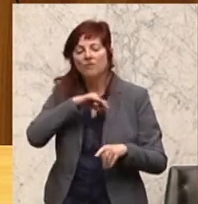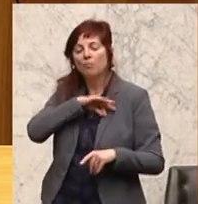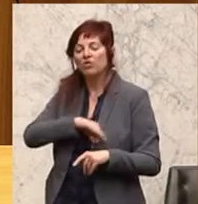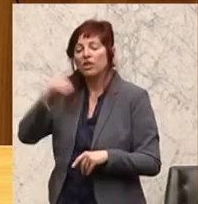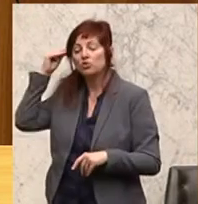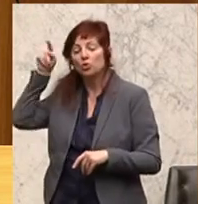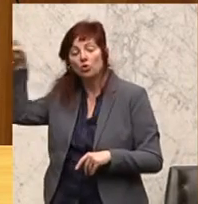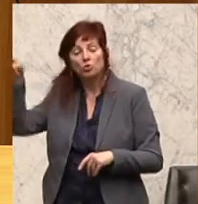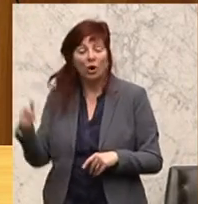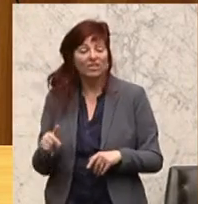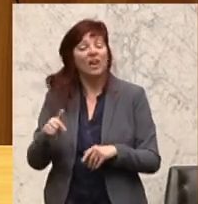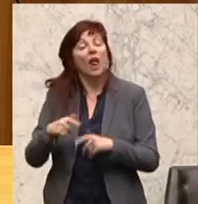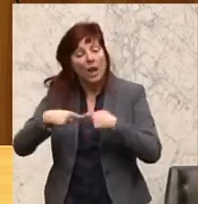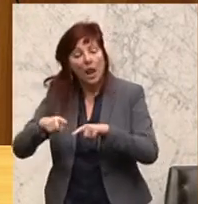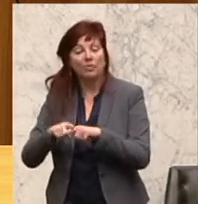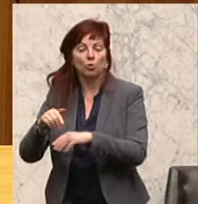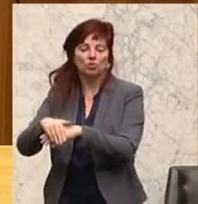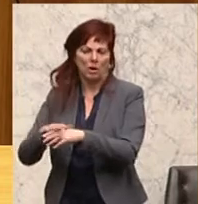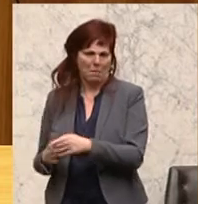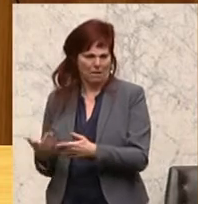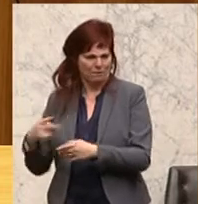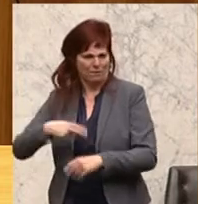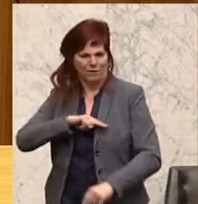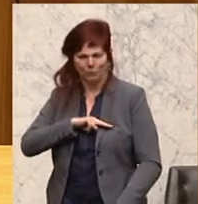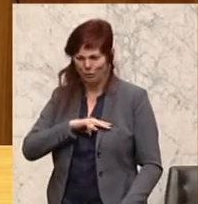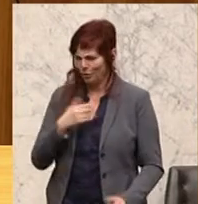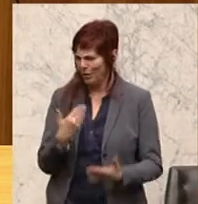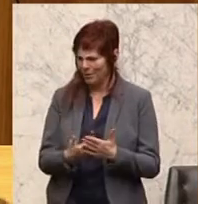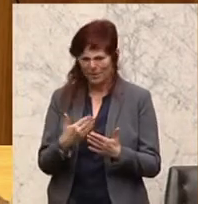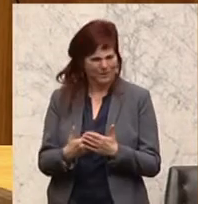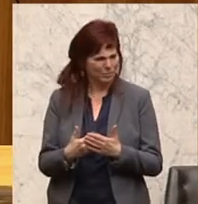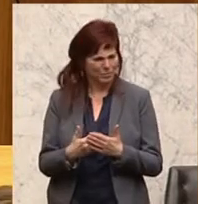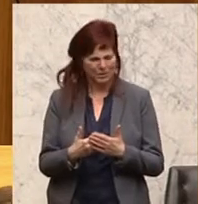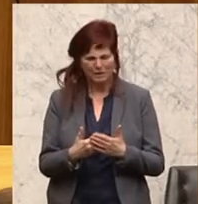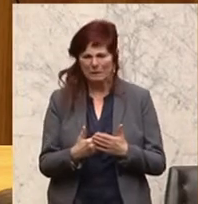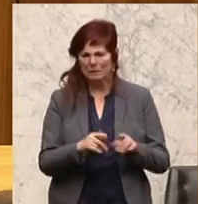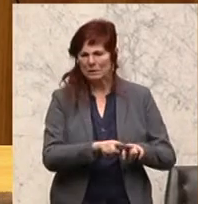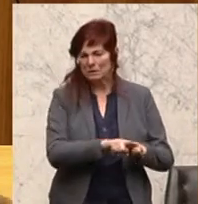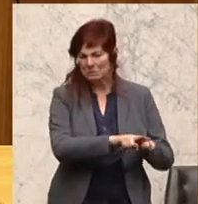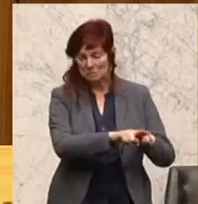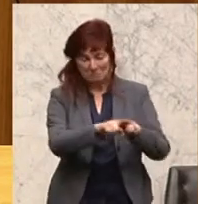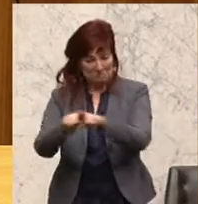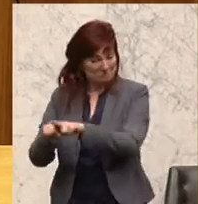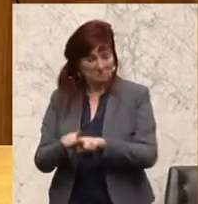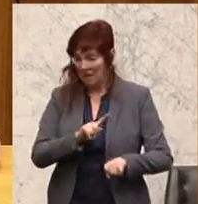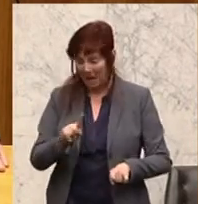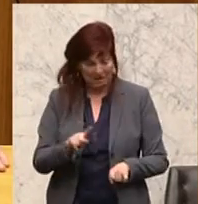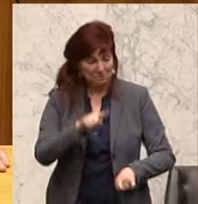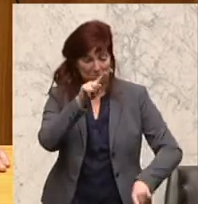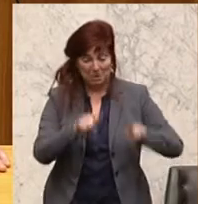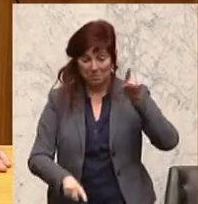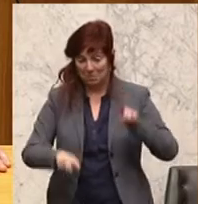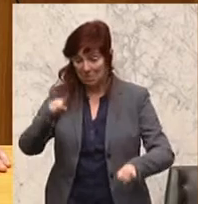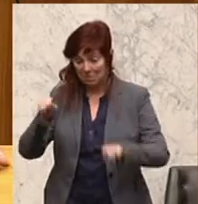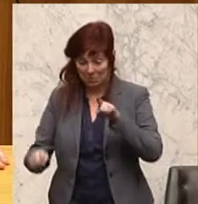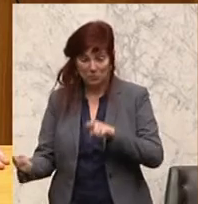zuständig. Das führt zu einer starken Inhomogenität des